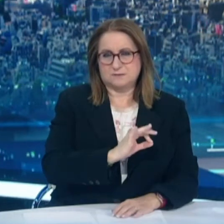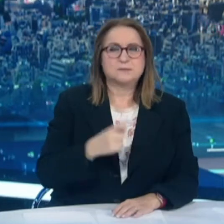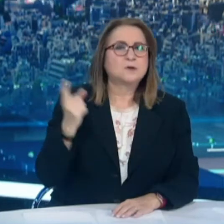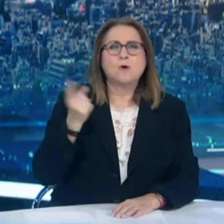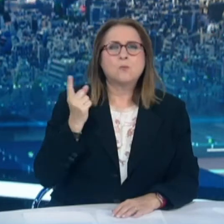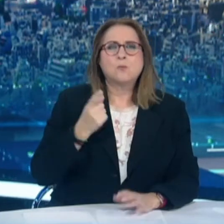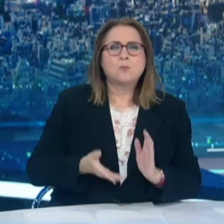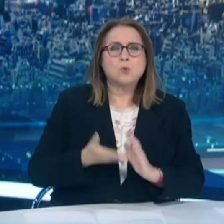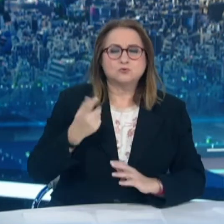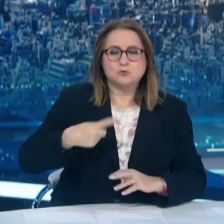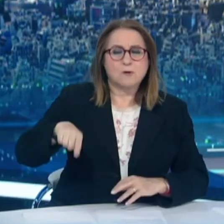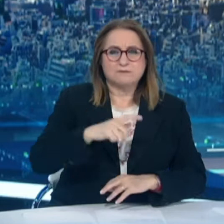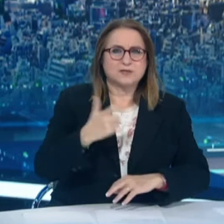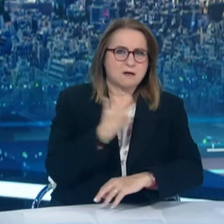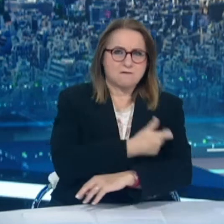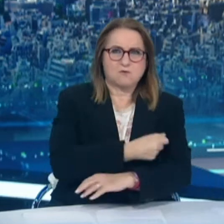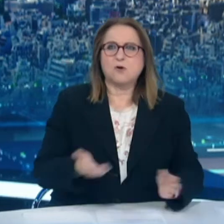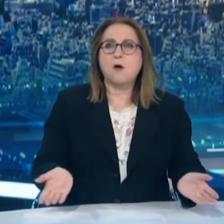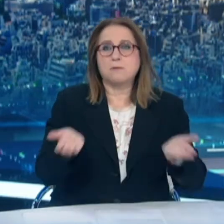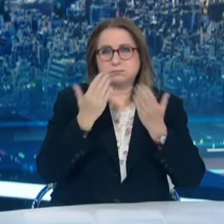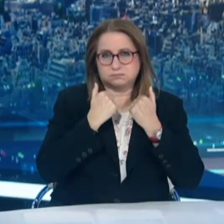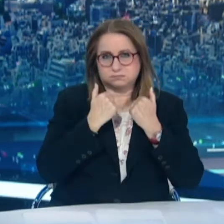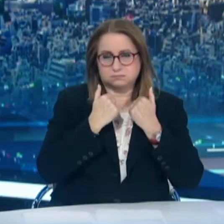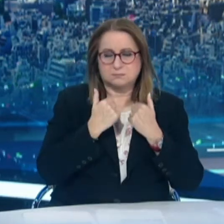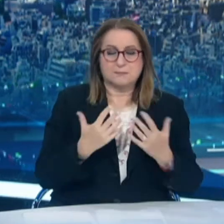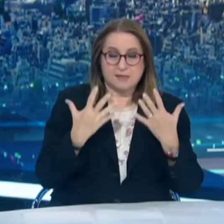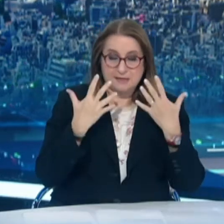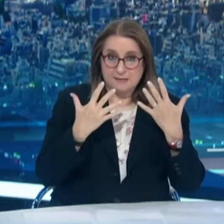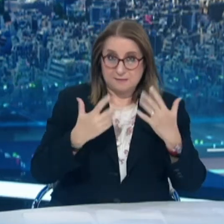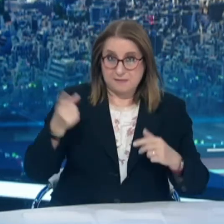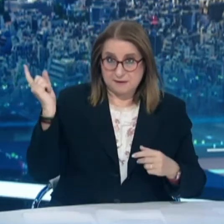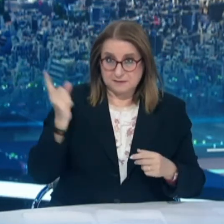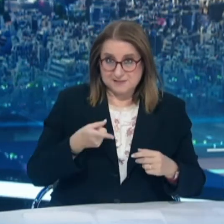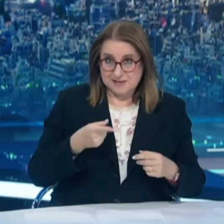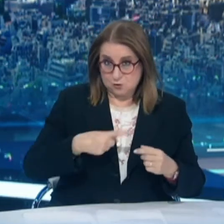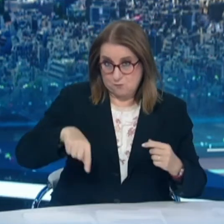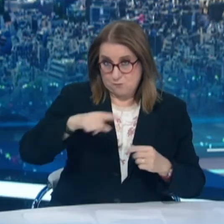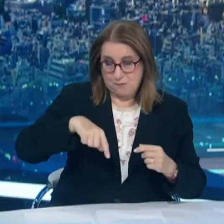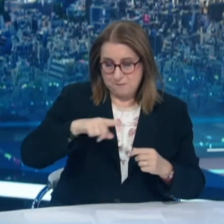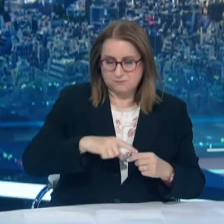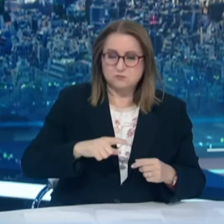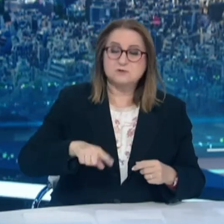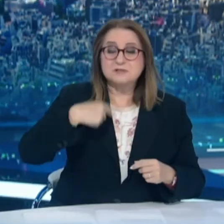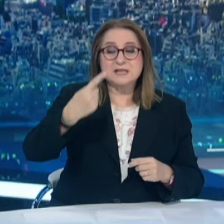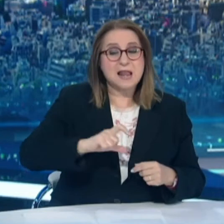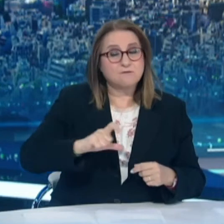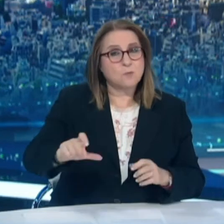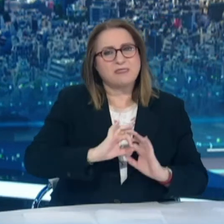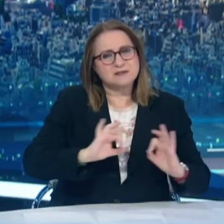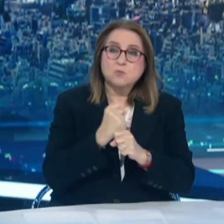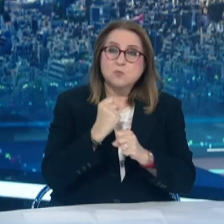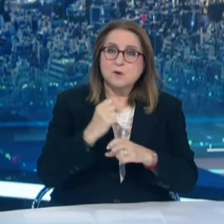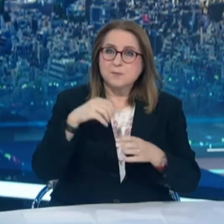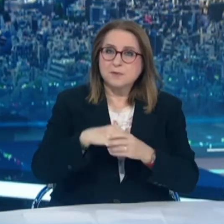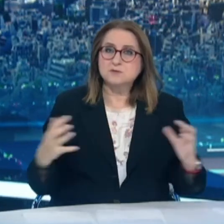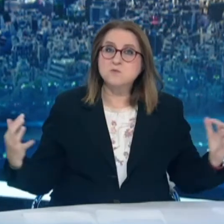ήταν ανεμβολίαστη. Γνωρίζουμε καλά ότι περίπου 10% αυτών θα χρειαστεί να νοσηλευτούν την επόμενη εβδομάδα ή τη μεθεπόμενη.